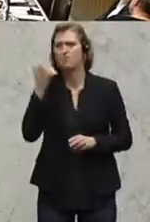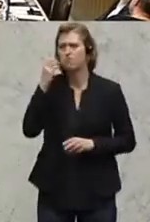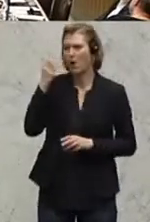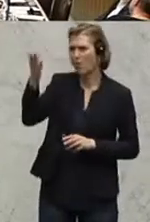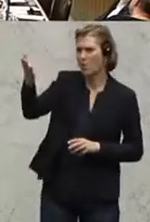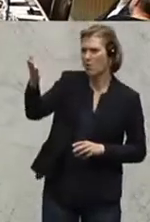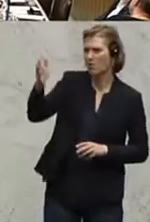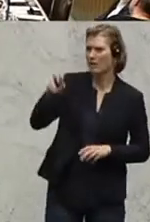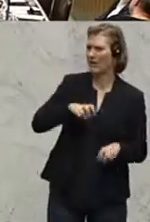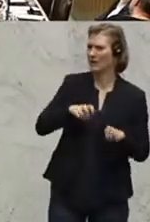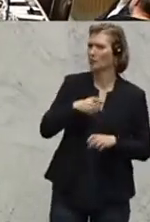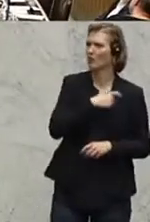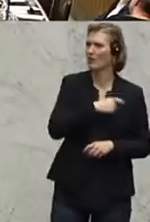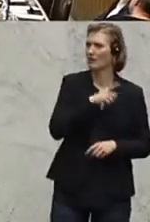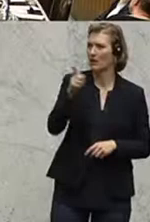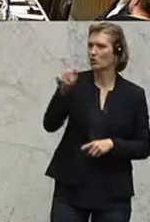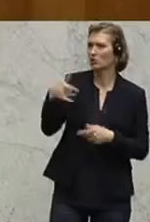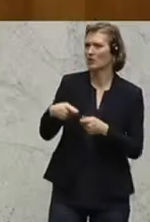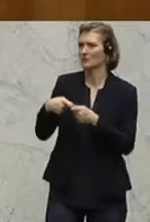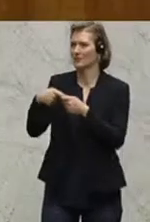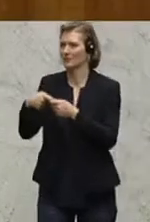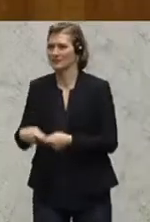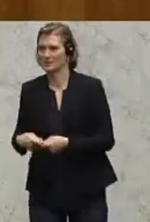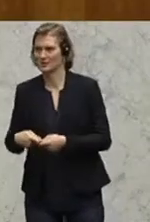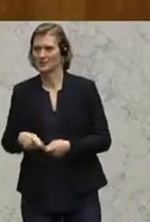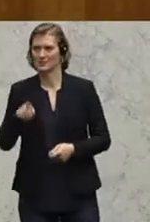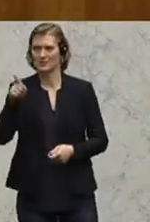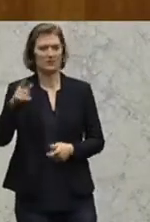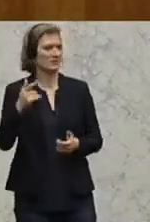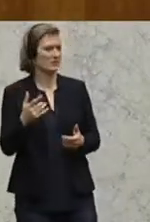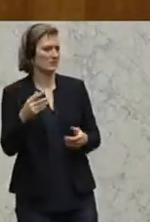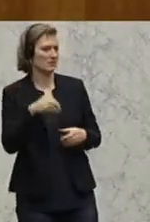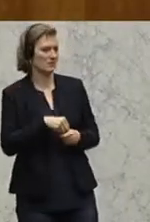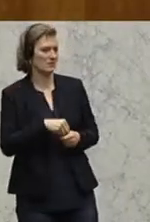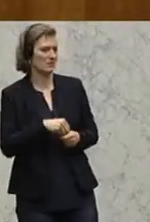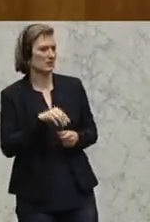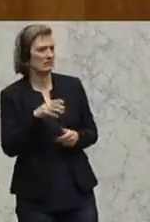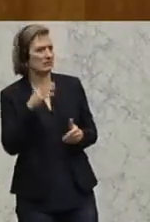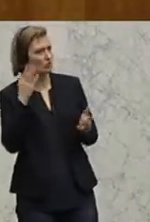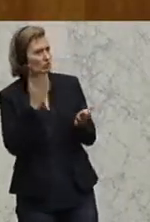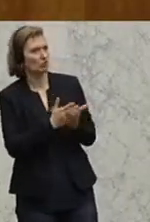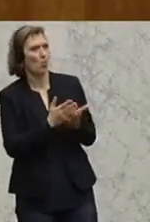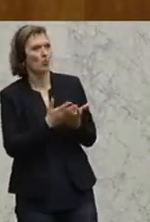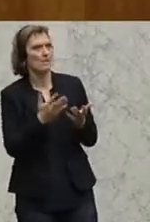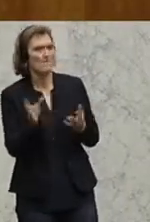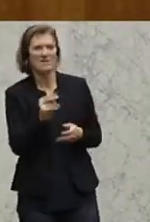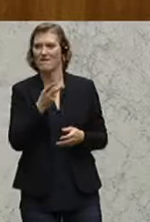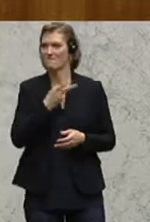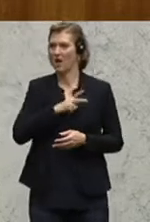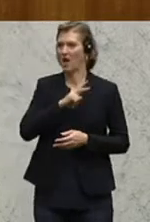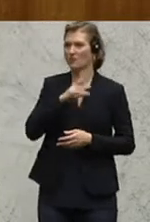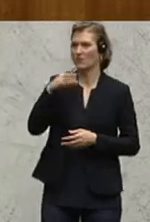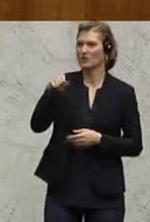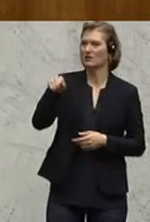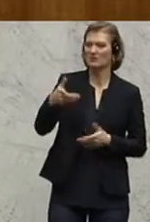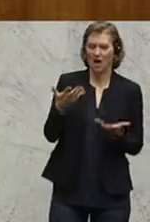Zwischenzeit einer Regierungspartei angehören und damit indirekt eigentlich mitverantwortlich